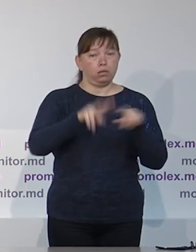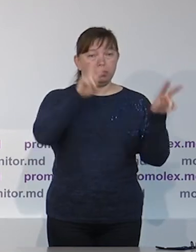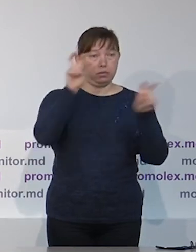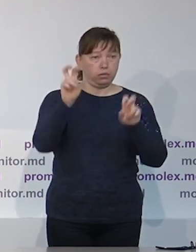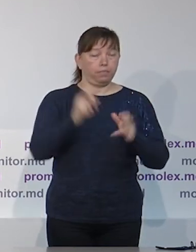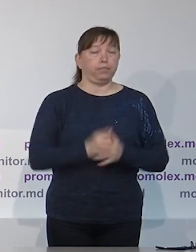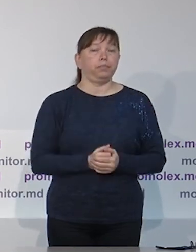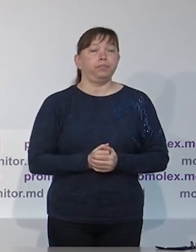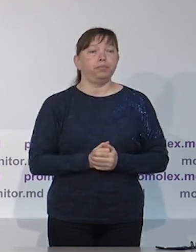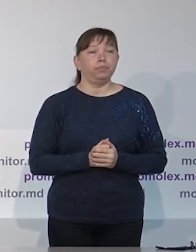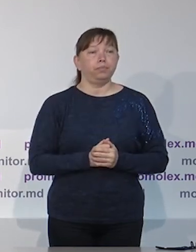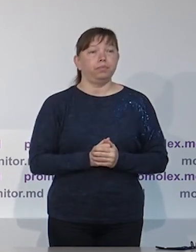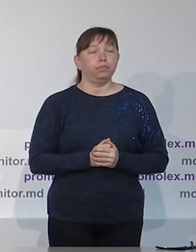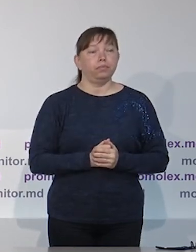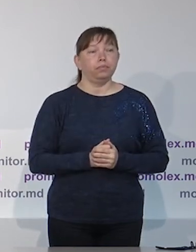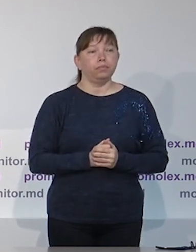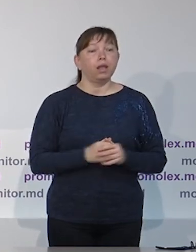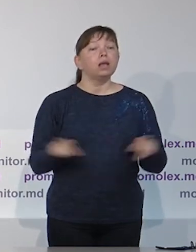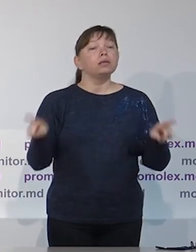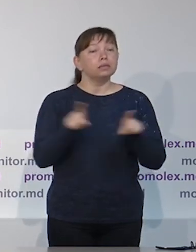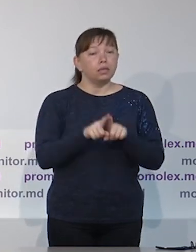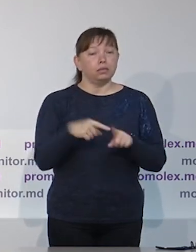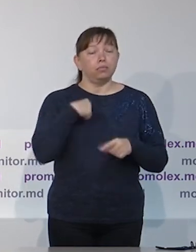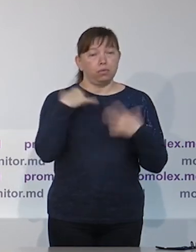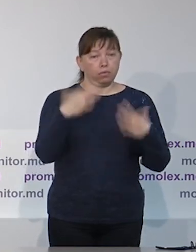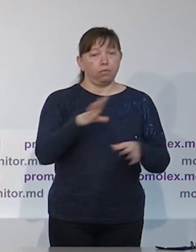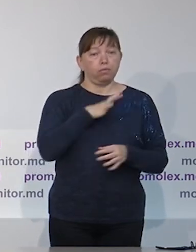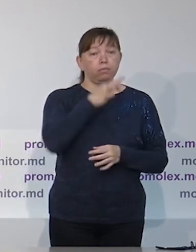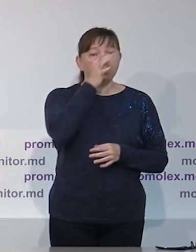в списках. Поэтому мы